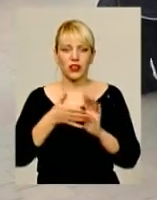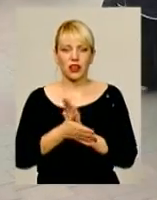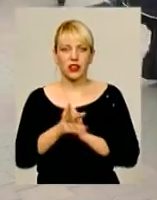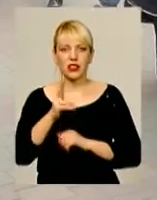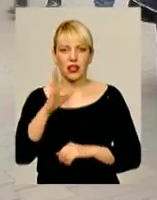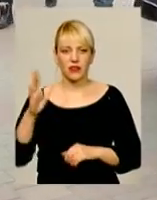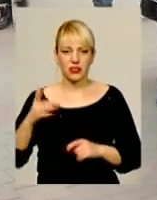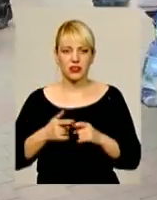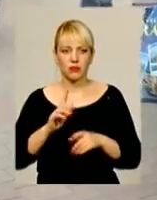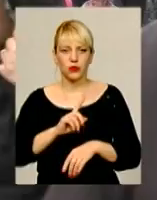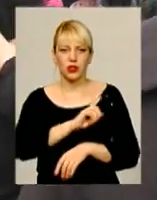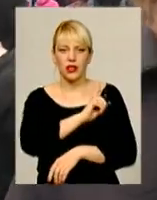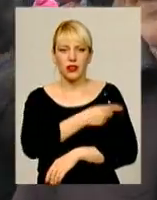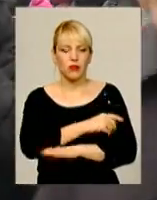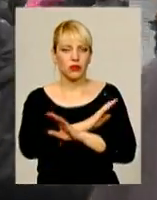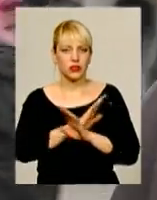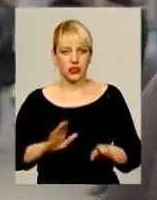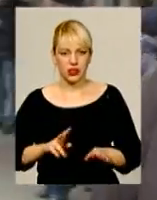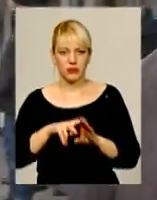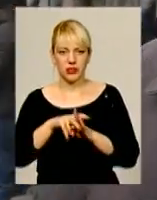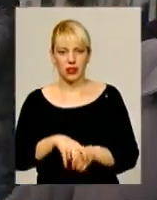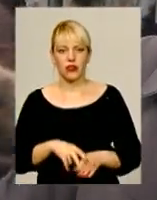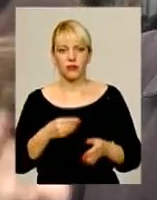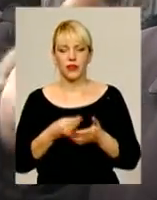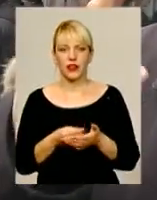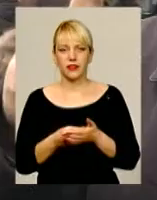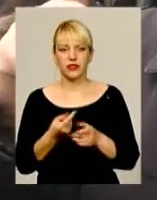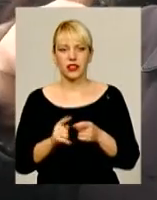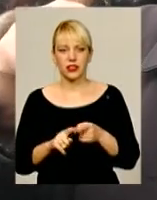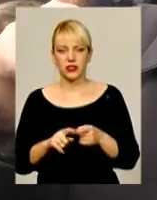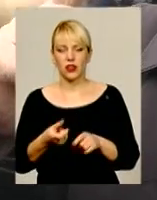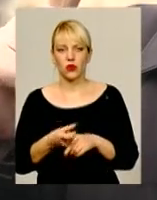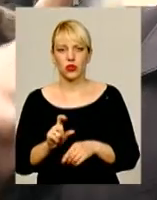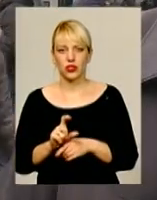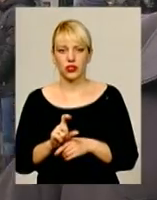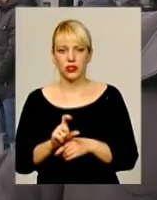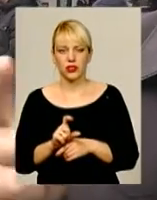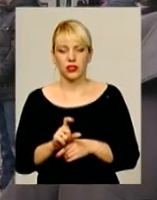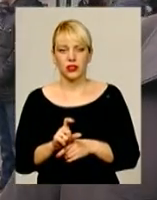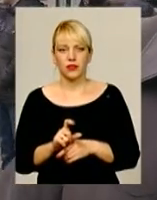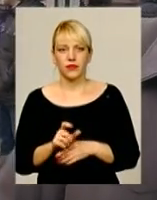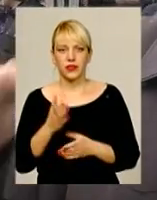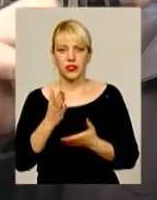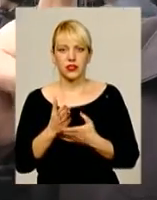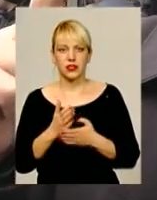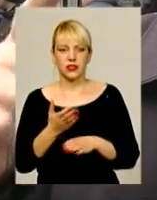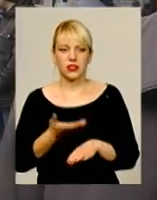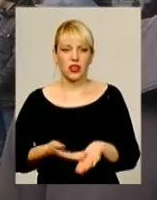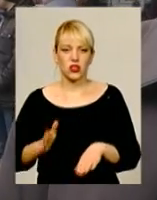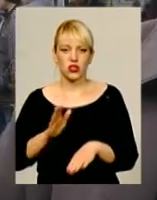них непосильним тягарем. Тарифи ці дуже вважаються тягарем